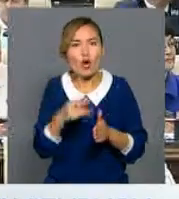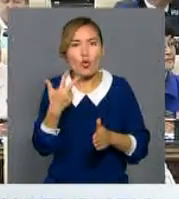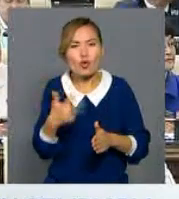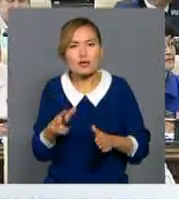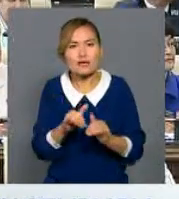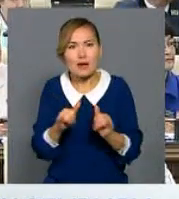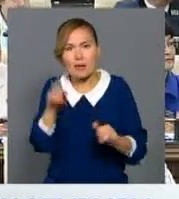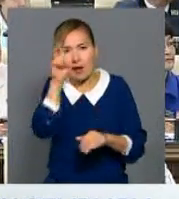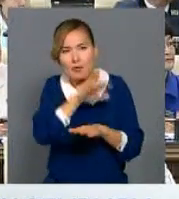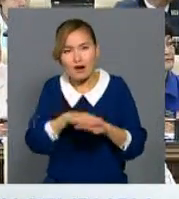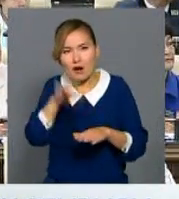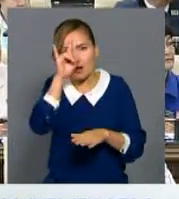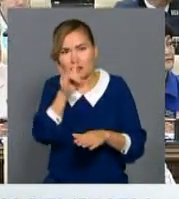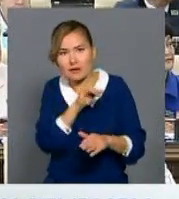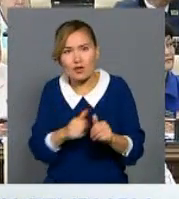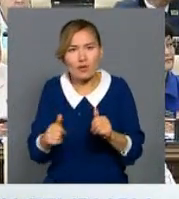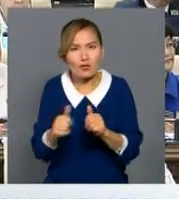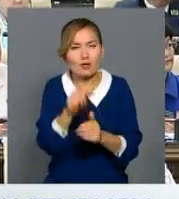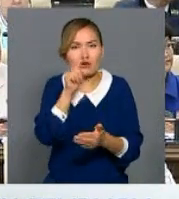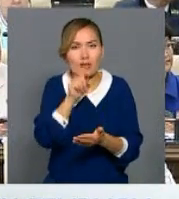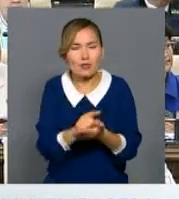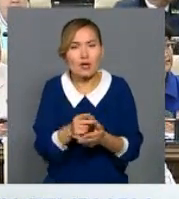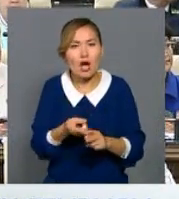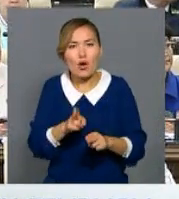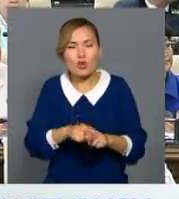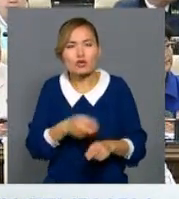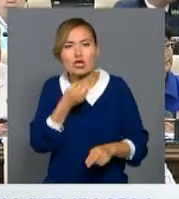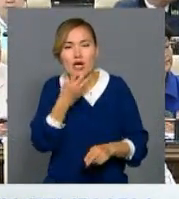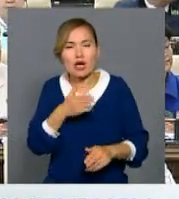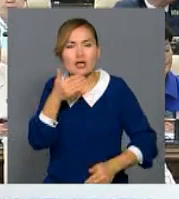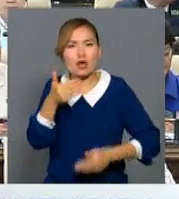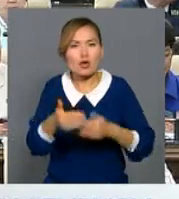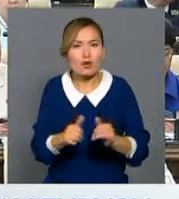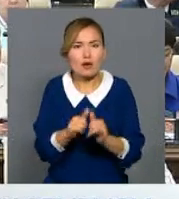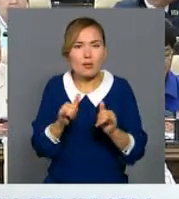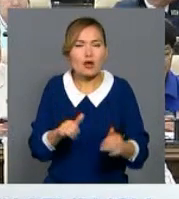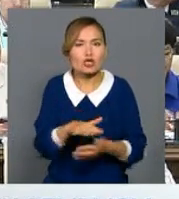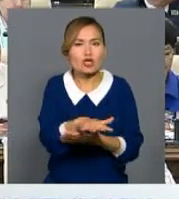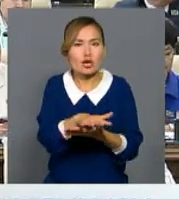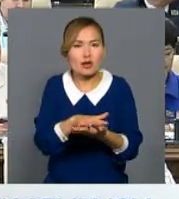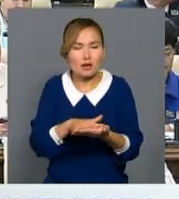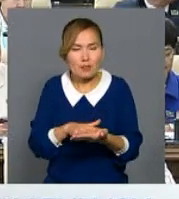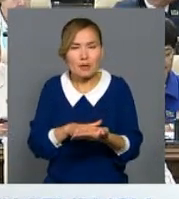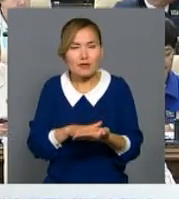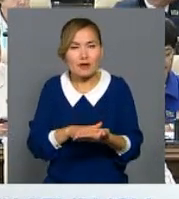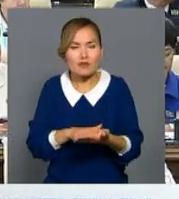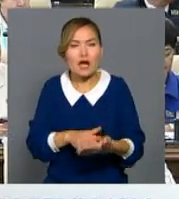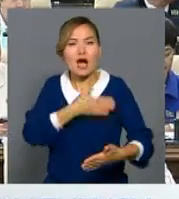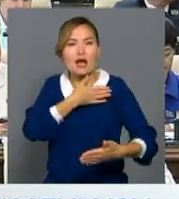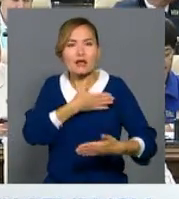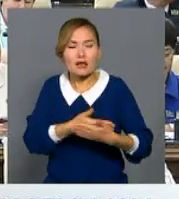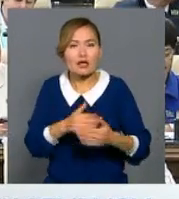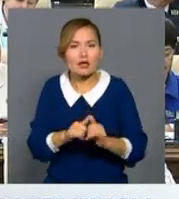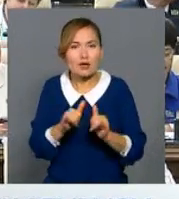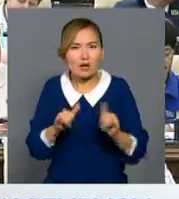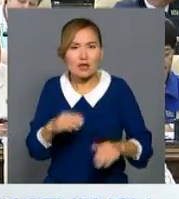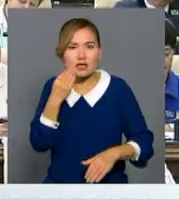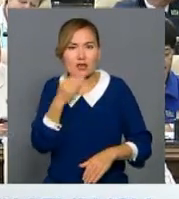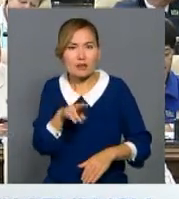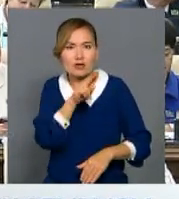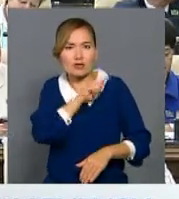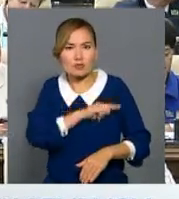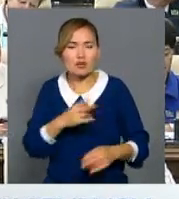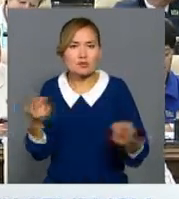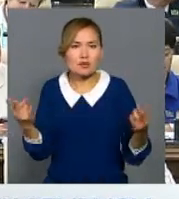Үшінші сессияда осы жақсы үрдістерді жалғастырып, қарқынды әрі сапалы жұмыс істеуіміз